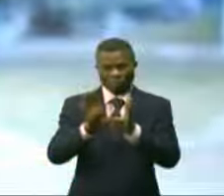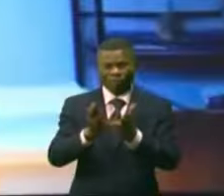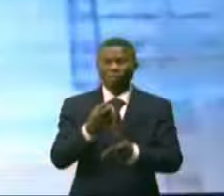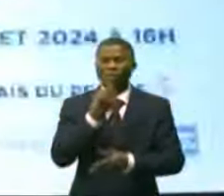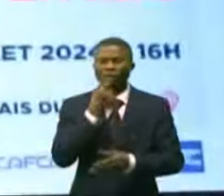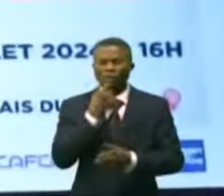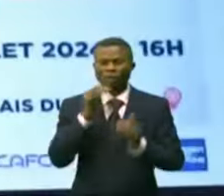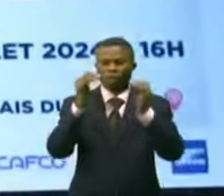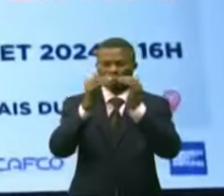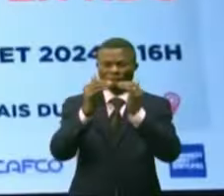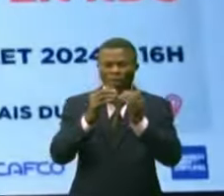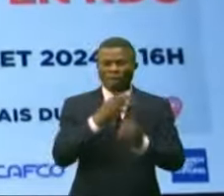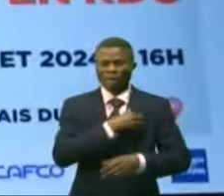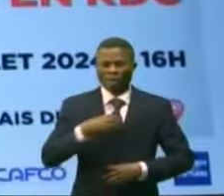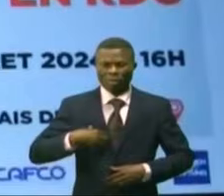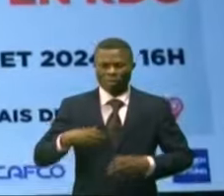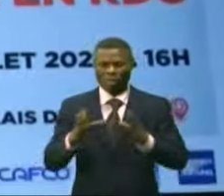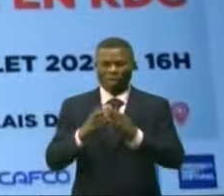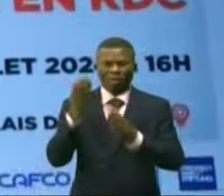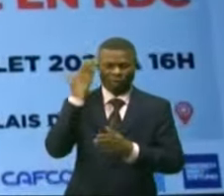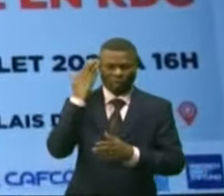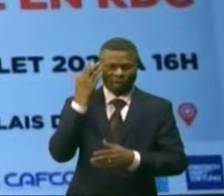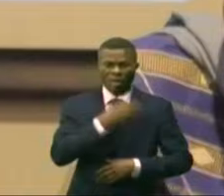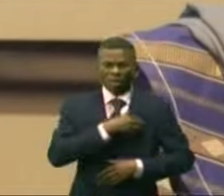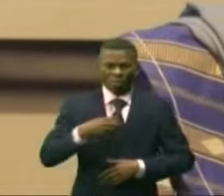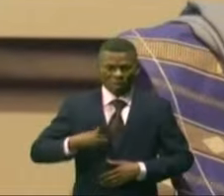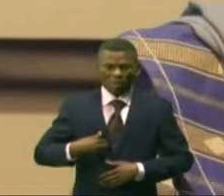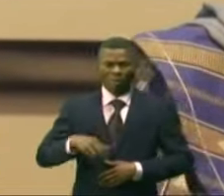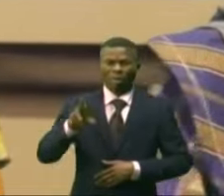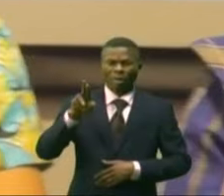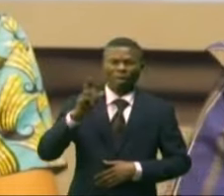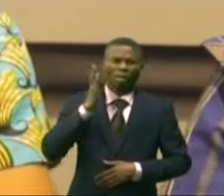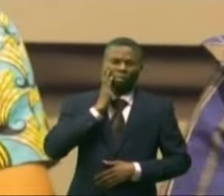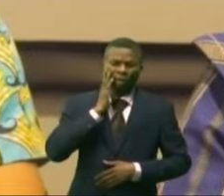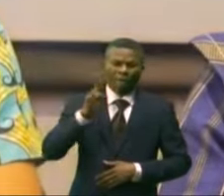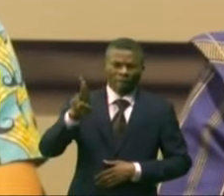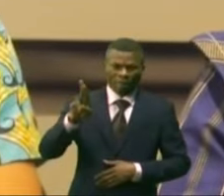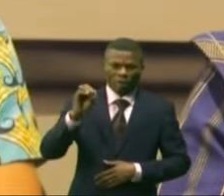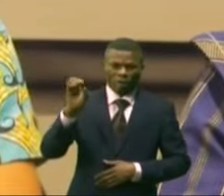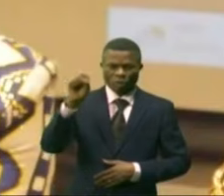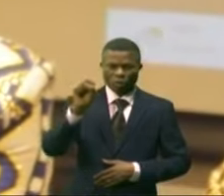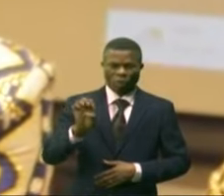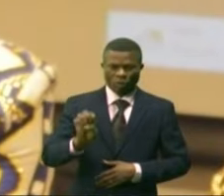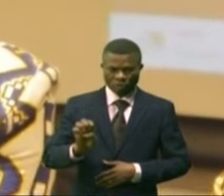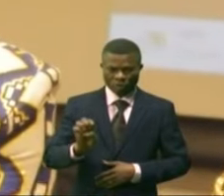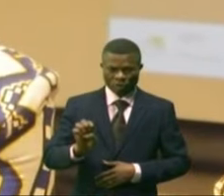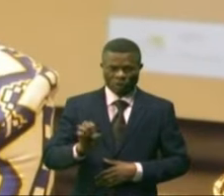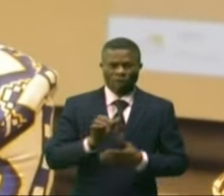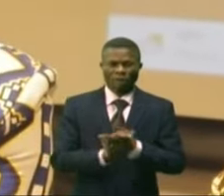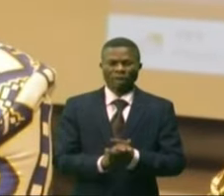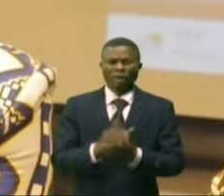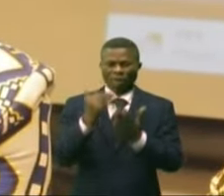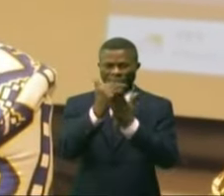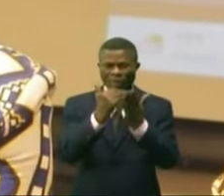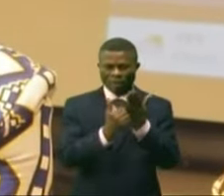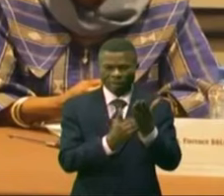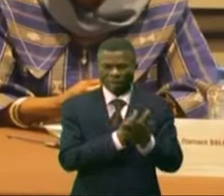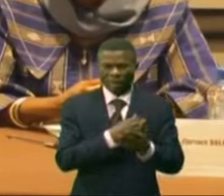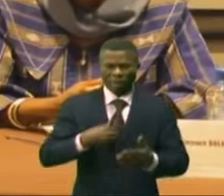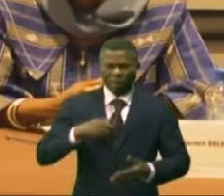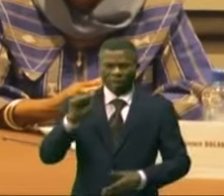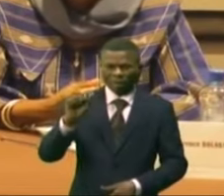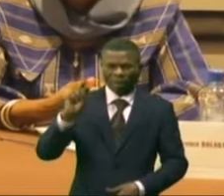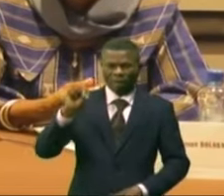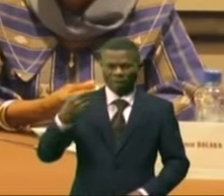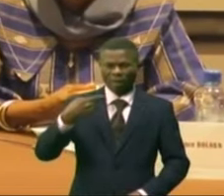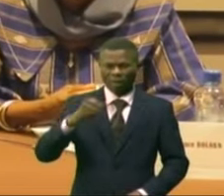parité en RDC, réalisé par Marie-Rose Tchité, Marie-Ange-Luciana Moufancolo, Faïda Mwanguiloua, Angèle Macombo